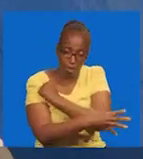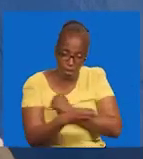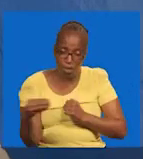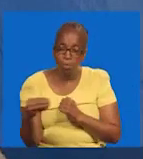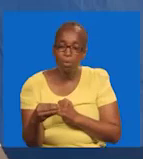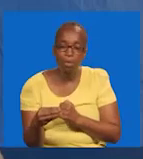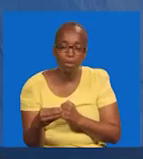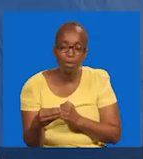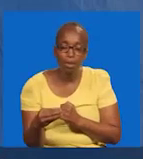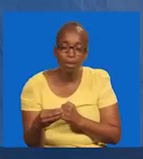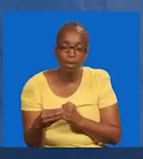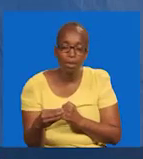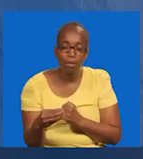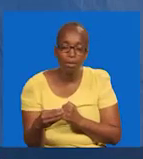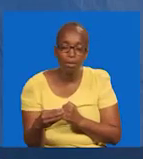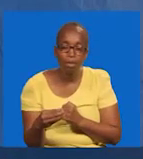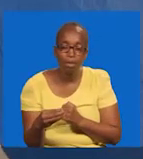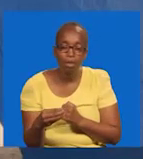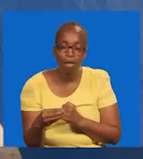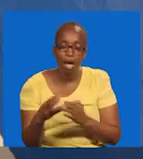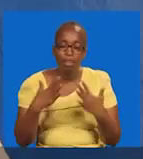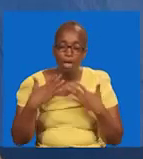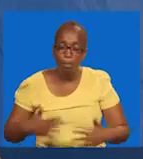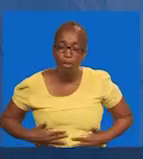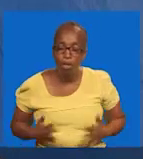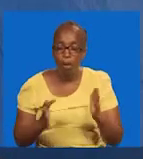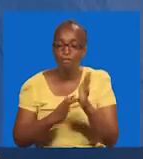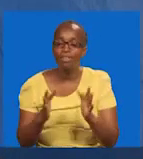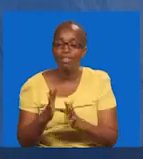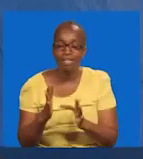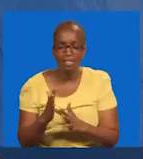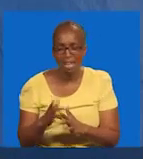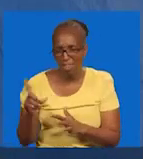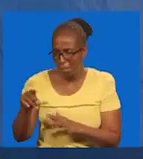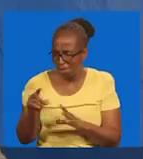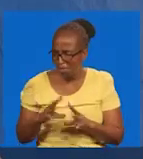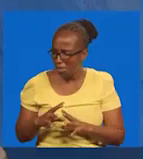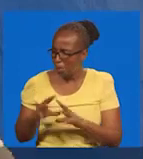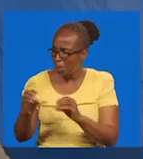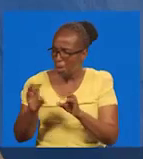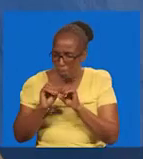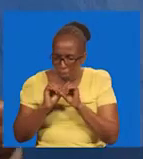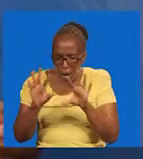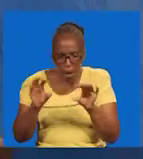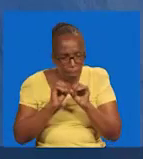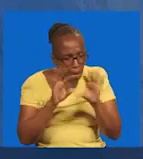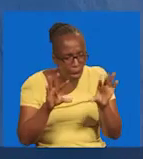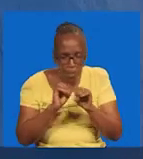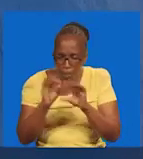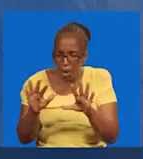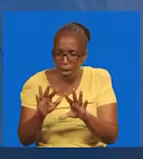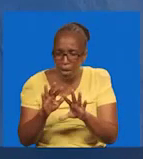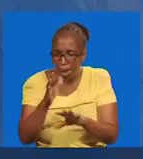wakaweza na kumuiba. Yani. Yani waendelena kuweneza. wongo. Tu ya kwamba. Yesu wa kuweza na